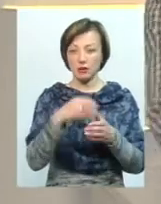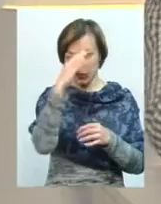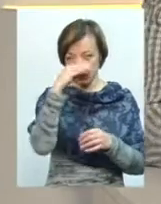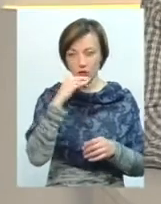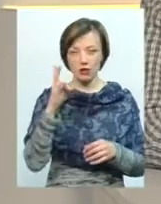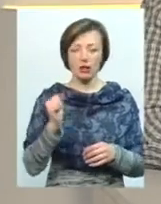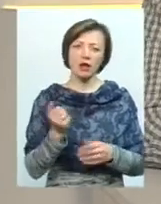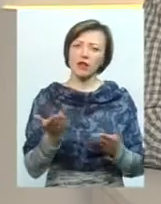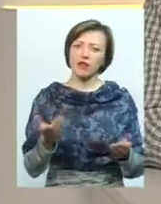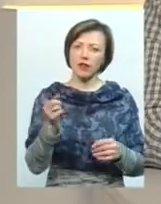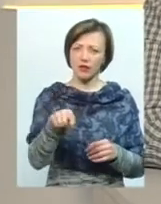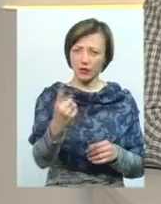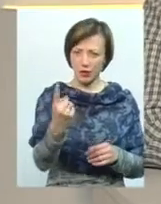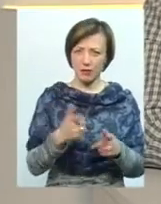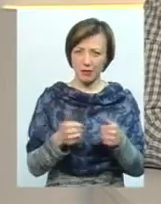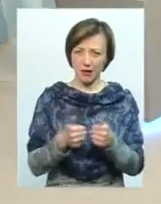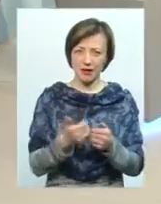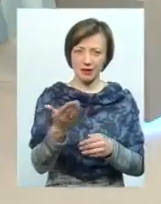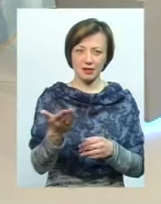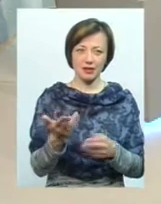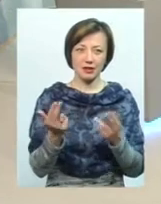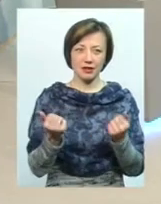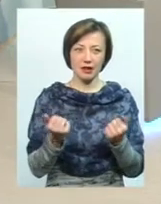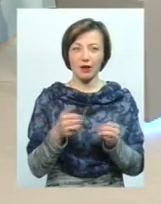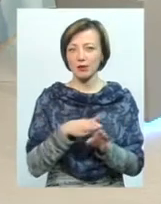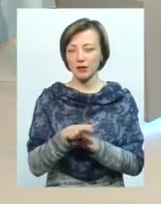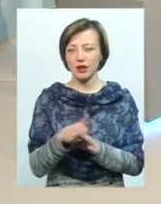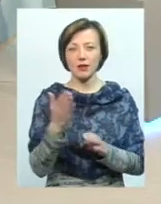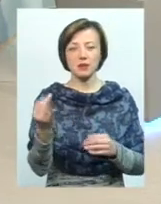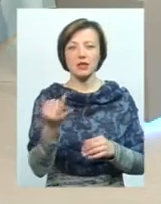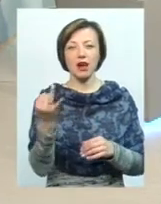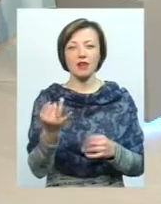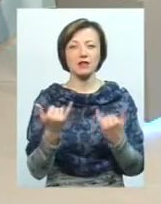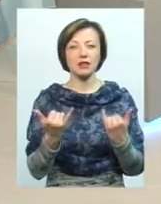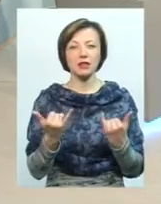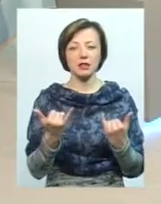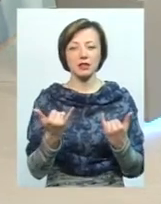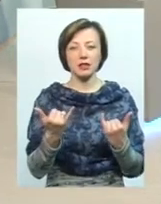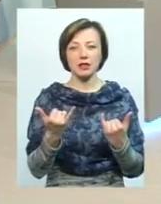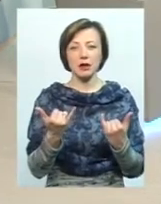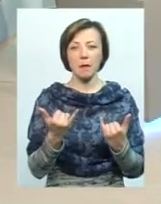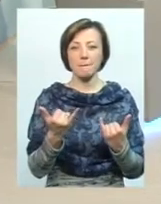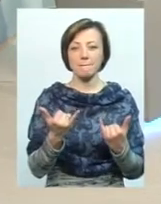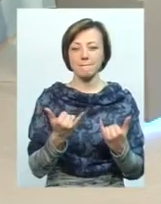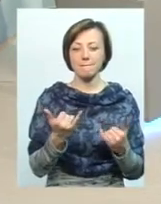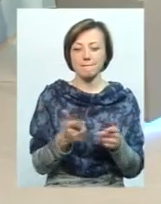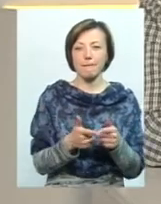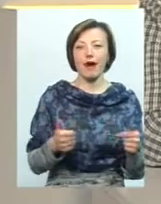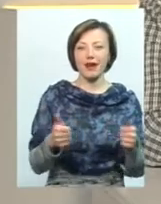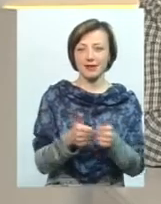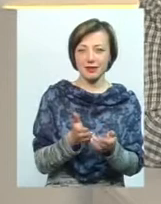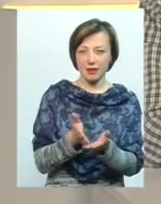Пане Михайло, до речі, це ж ви ж з однієї партії. Так, абсолютно. Скажіть, будь ласка, мені цікаво зараз, підемо трошки по партійній лінії, чи